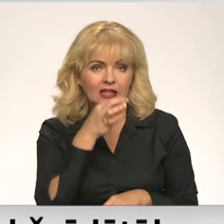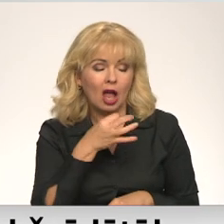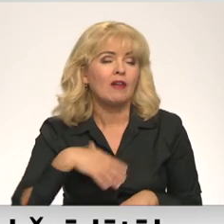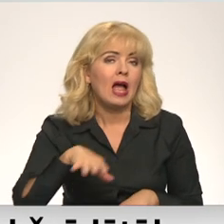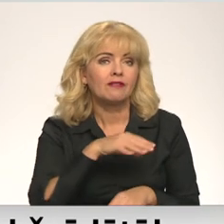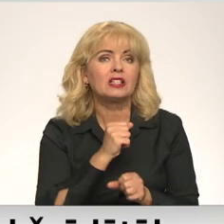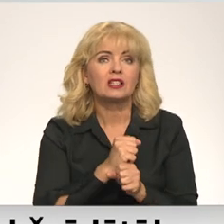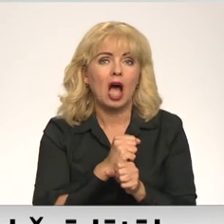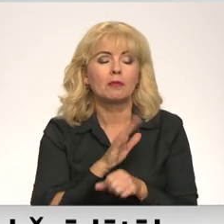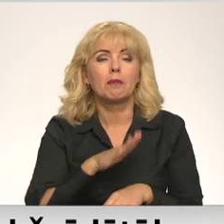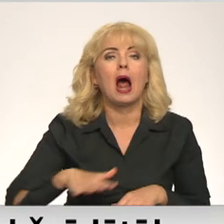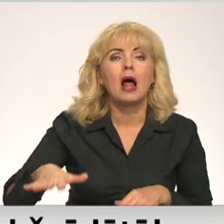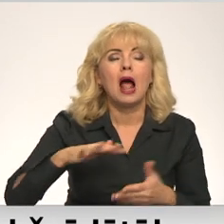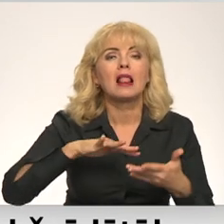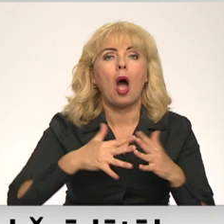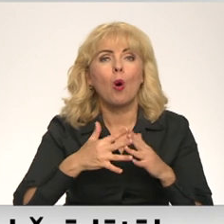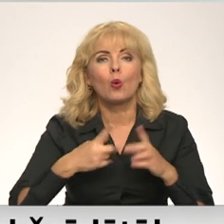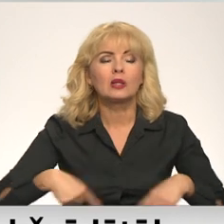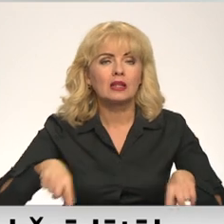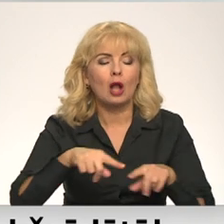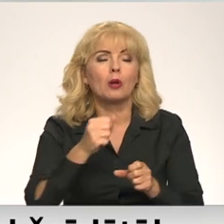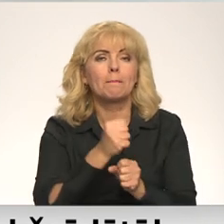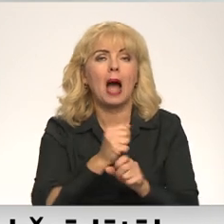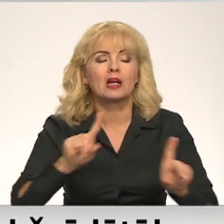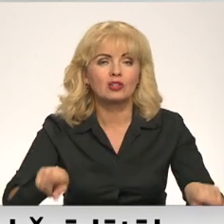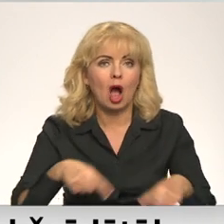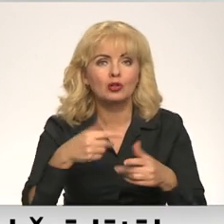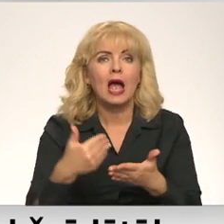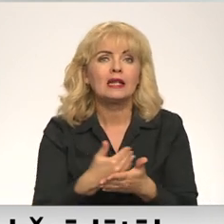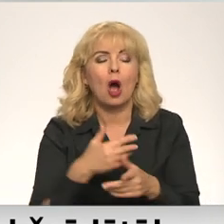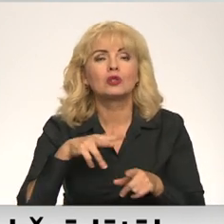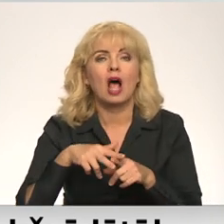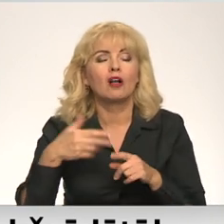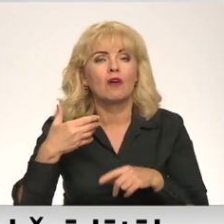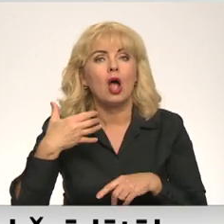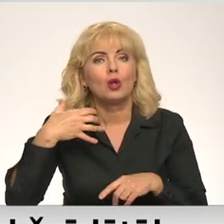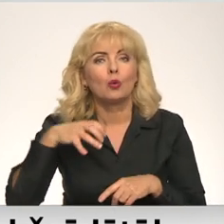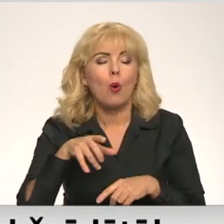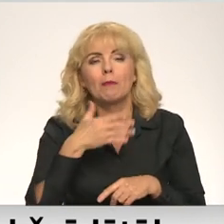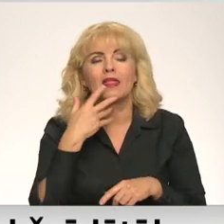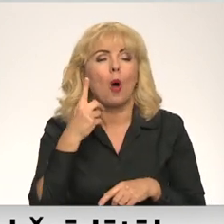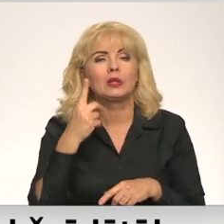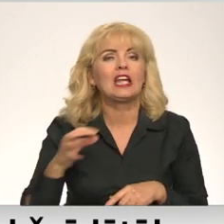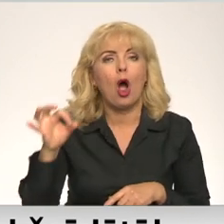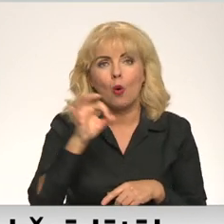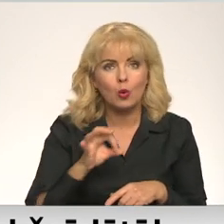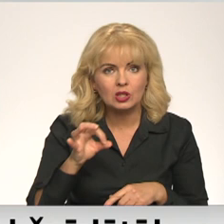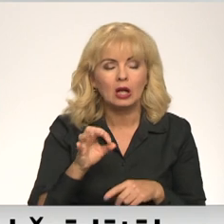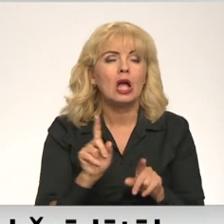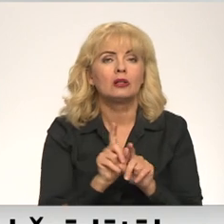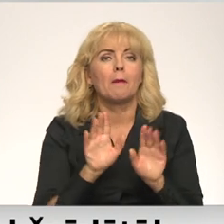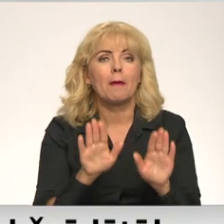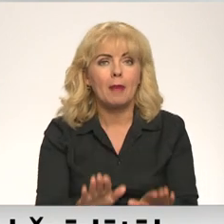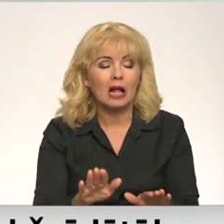darbs ir bijis par lauku teritoriju un pagastu attīstību, un jaunais Jelgavs novads nav tikai ozonieki. Pie tā arī palieku.